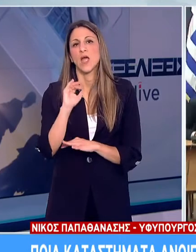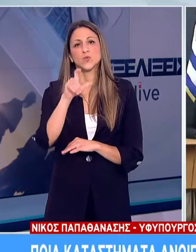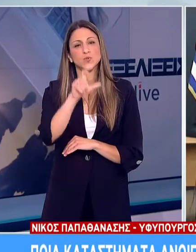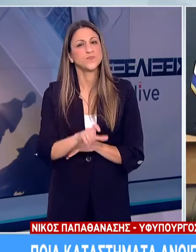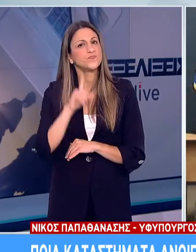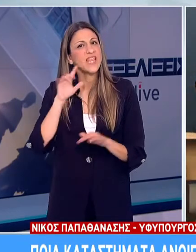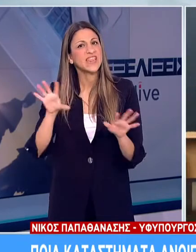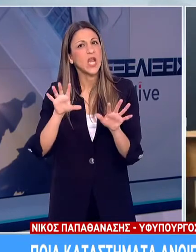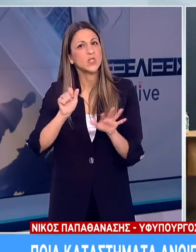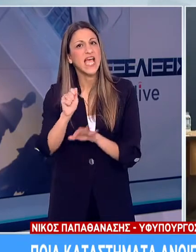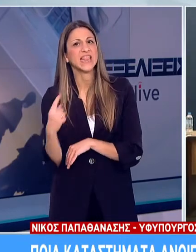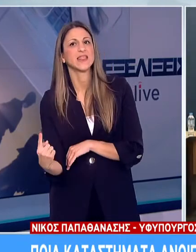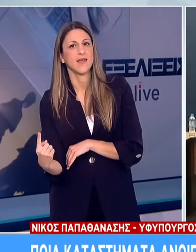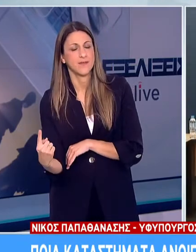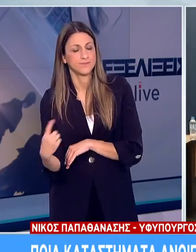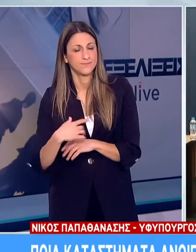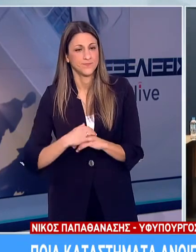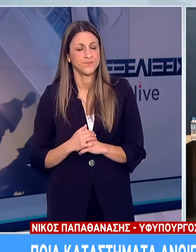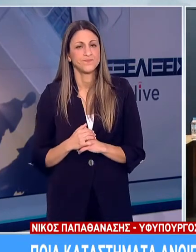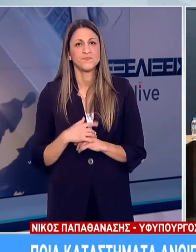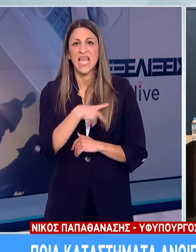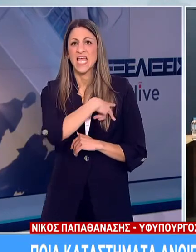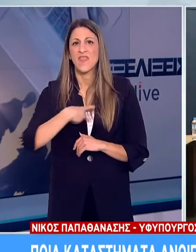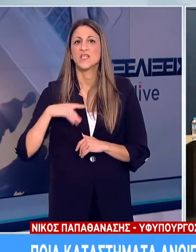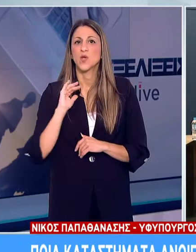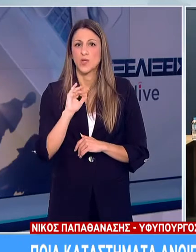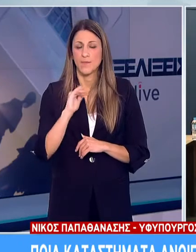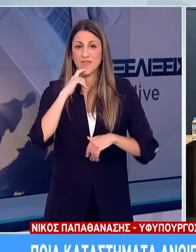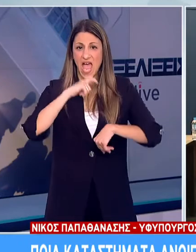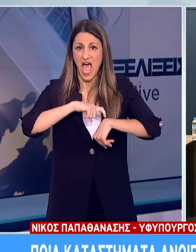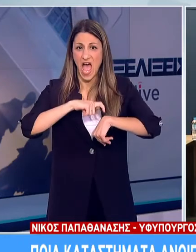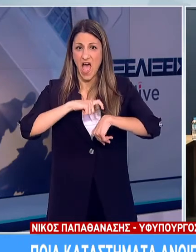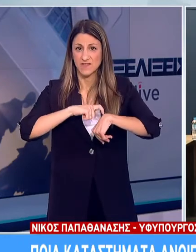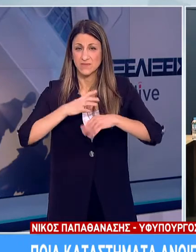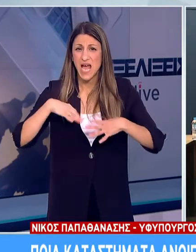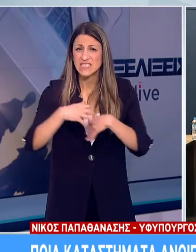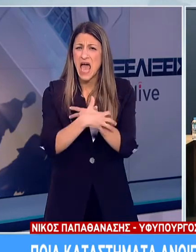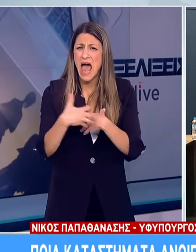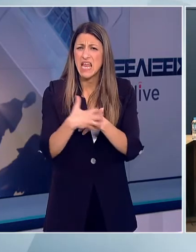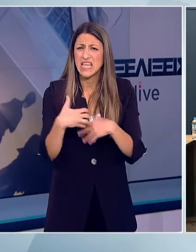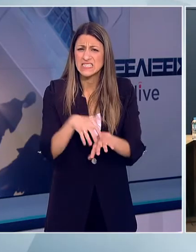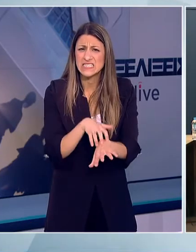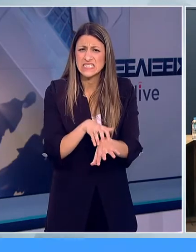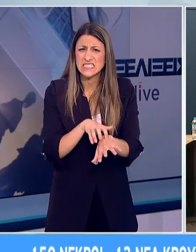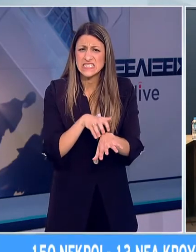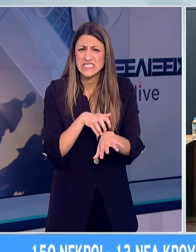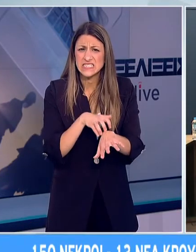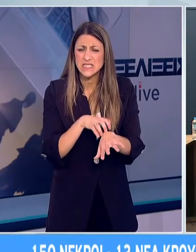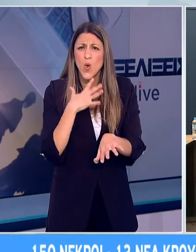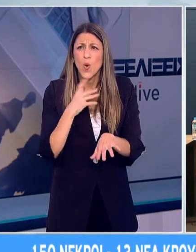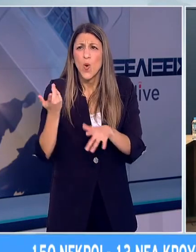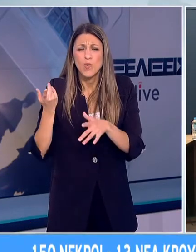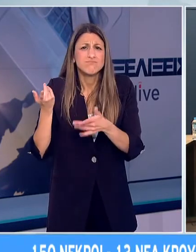σταθμό Αντένα. Κύριε Καθηγητά, λόγω της εποχής έχουν κάνει την εμφάνισή τους οι αλλεργίες. Κάποια από τα συμπτώματα